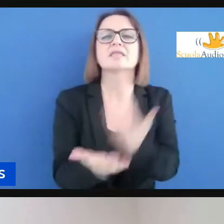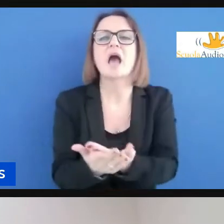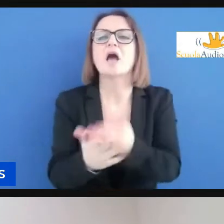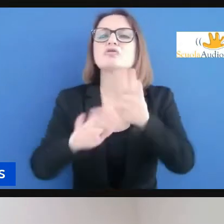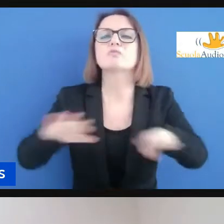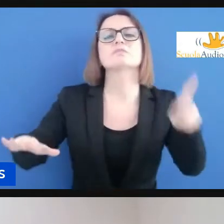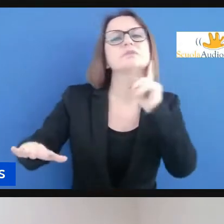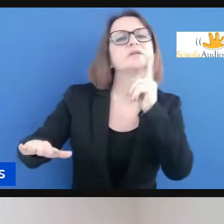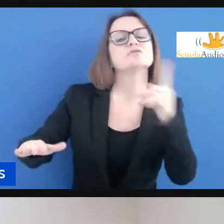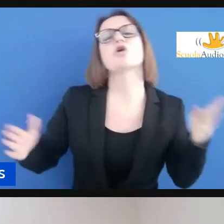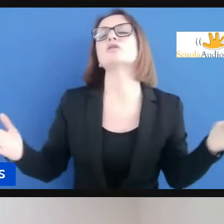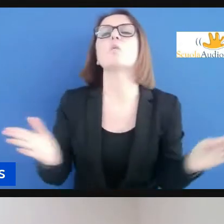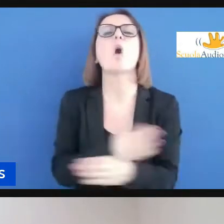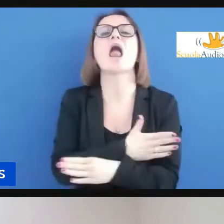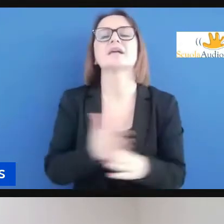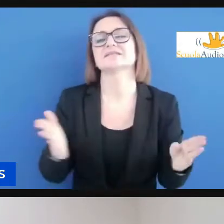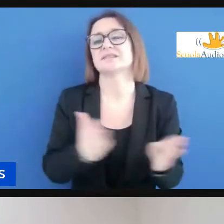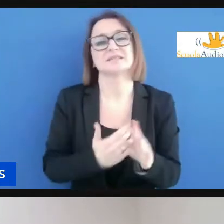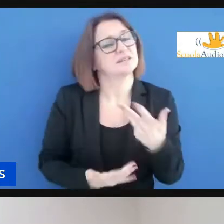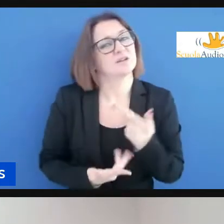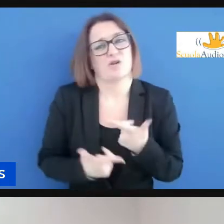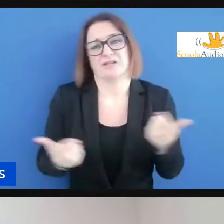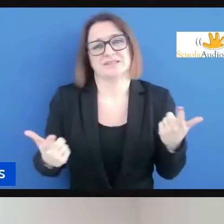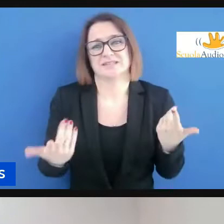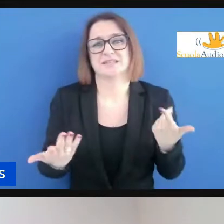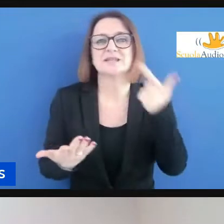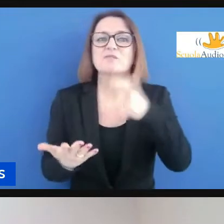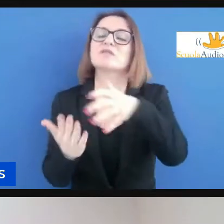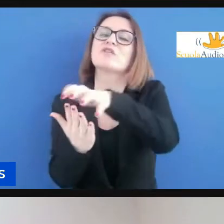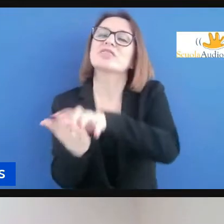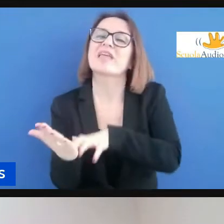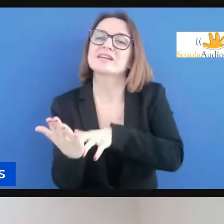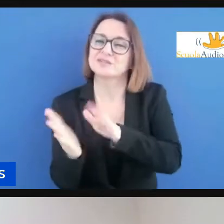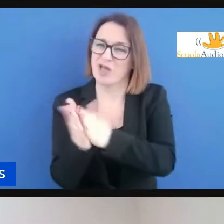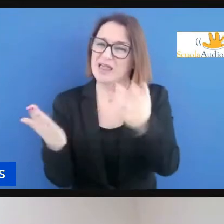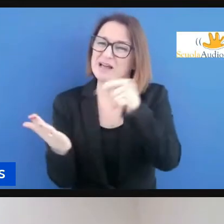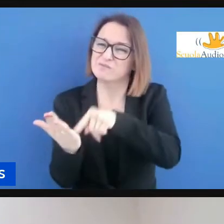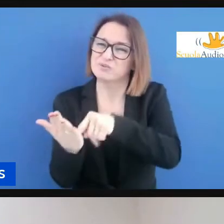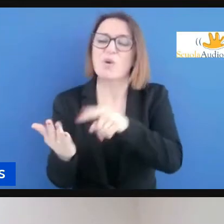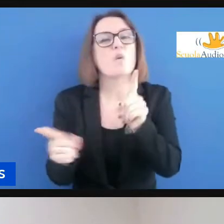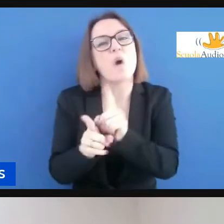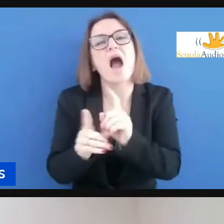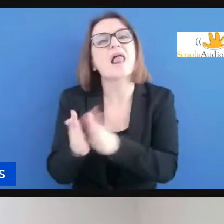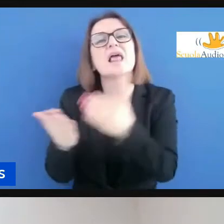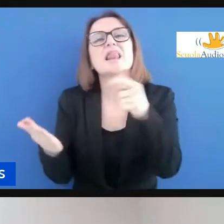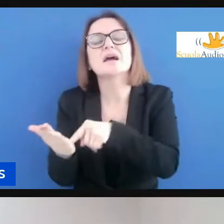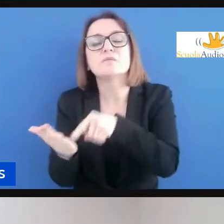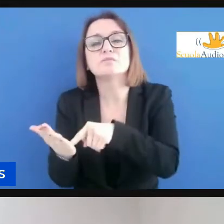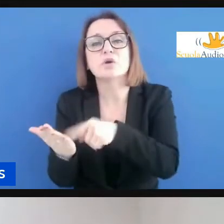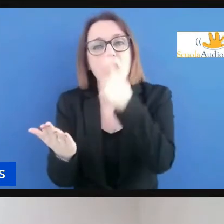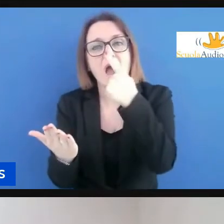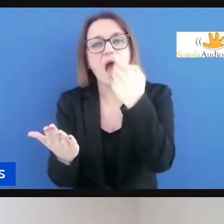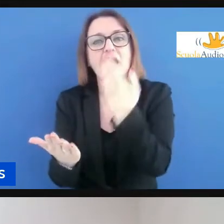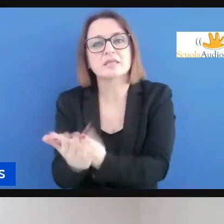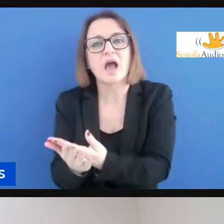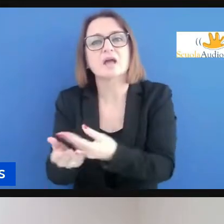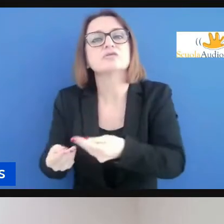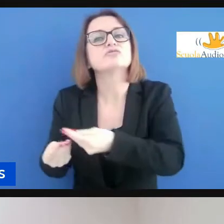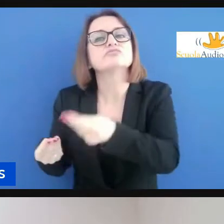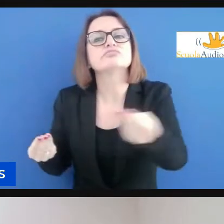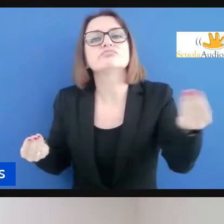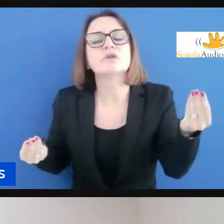come il libro di testo non è fruibile al 100% anche per un bambino che